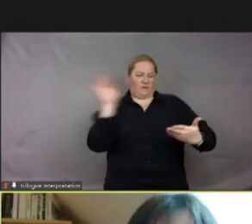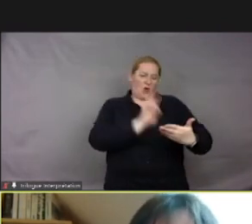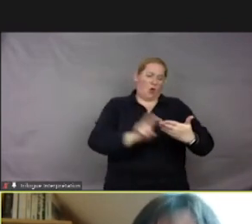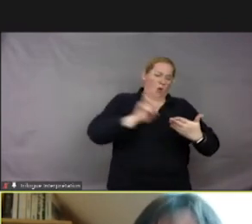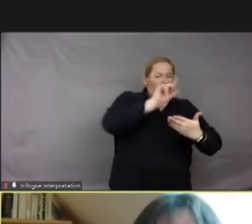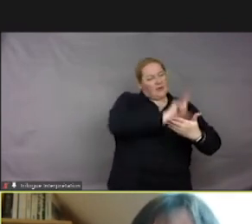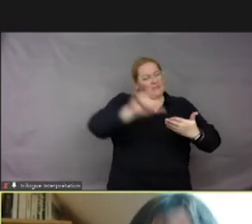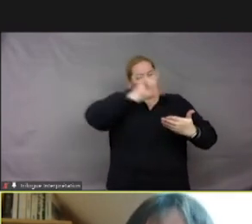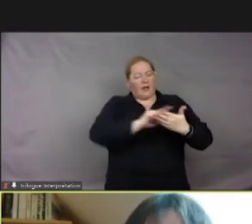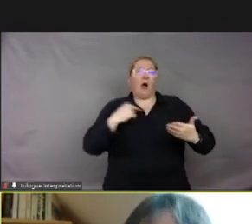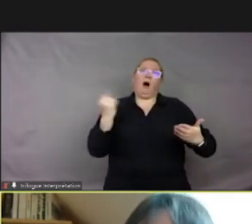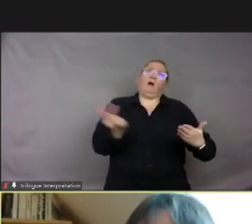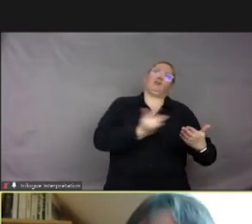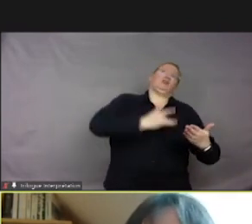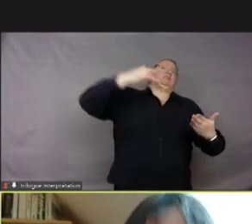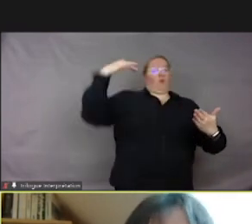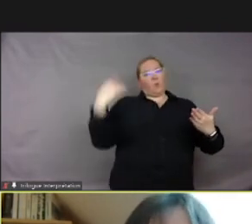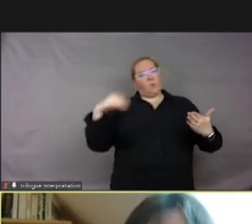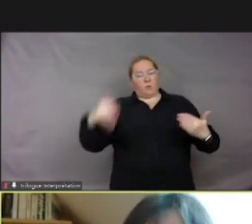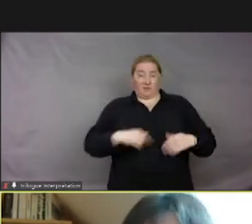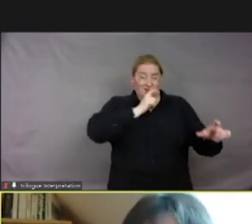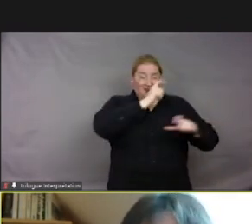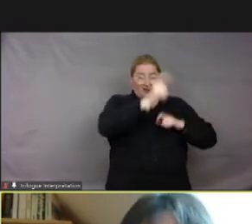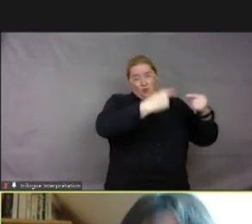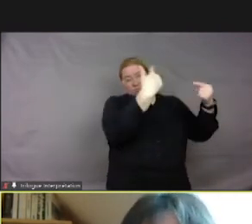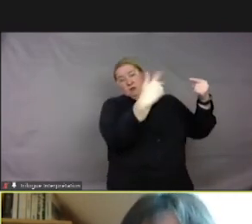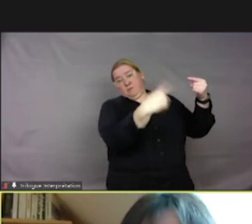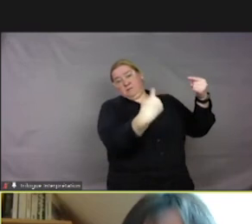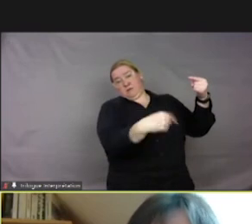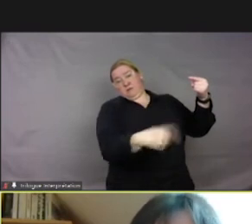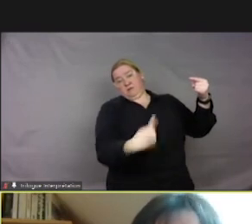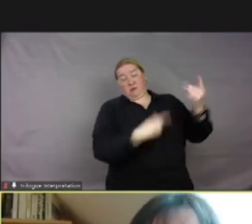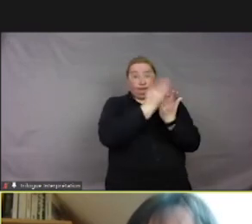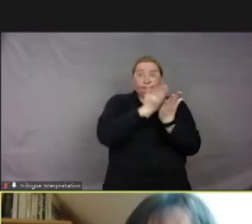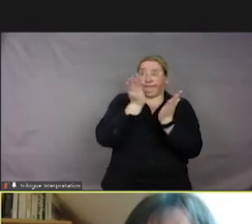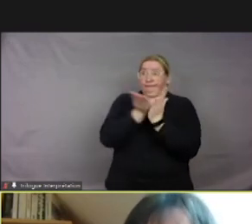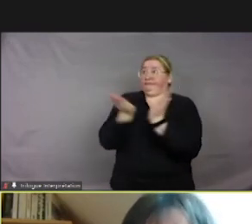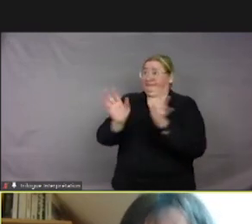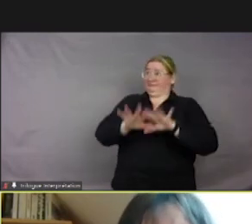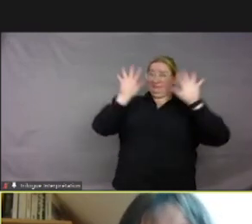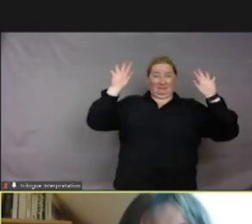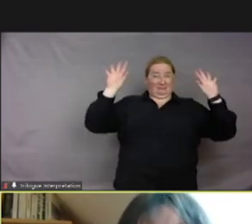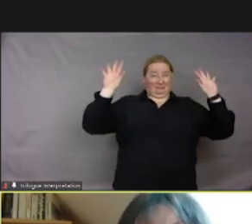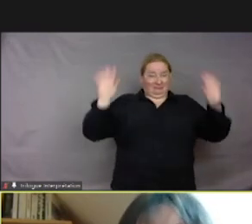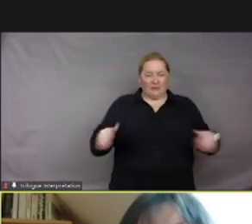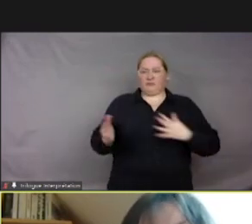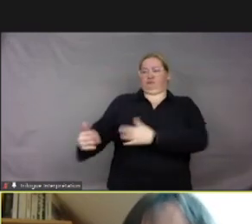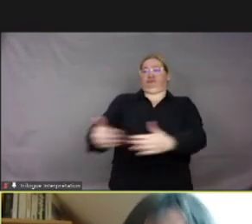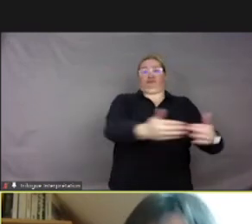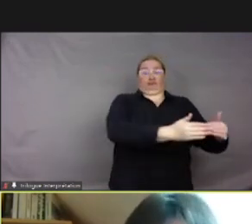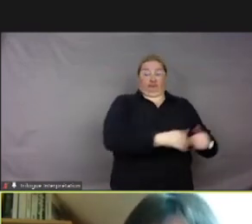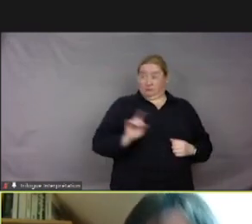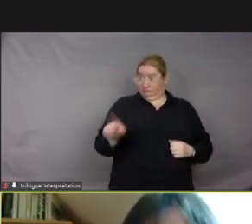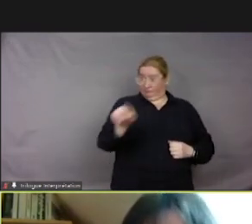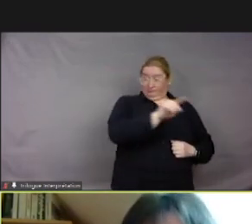littérature. Donc, vous voyez, le mot « sensibilité », il est extrêmement polysémique. On le retrouve dans beaucoup de sphères. Et finalement,